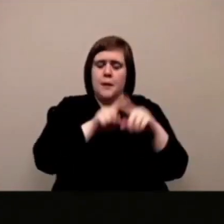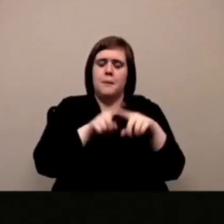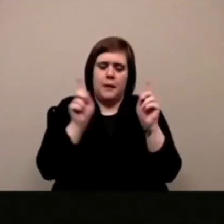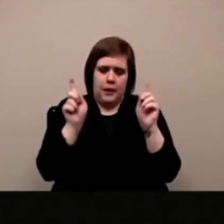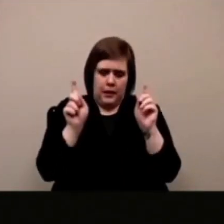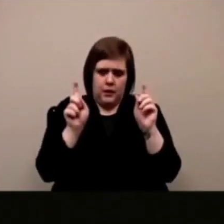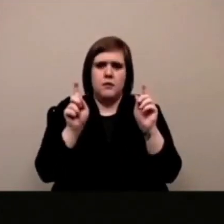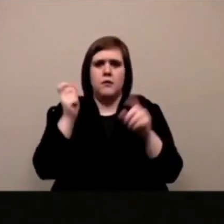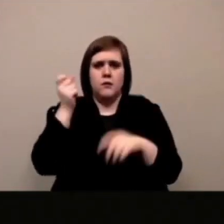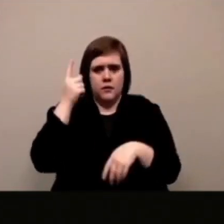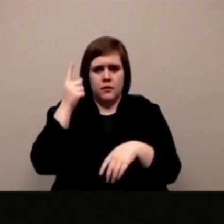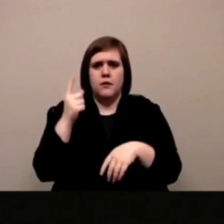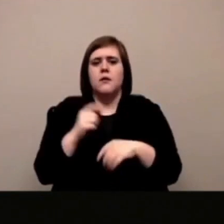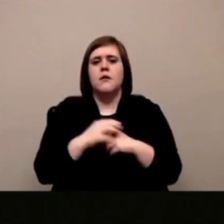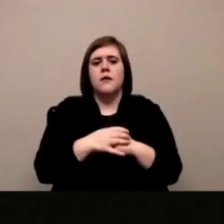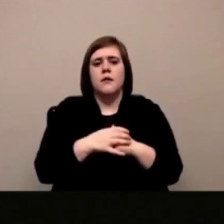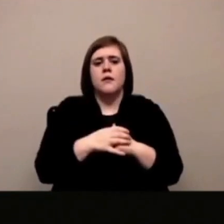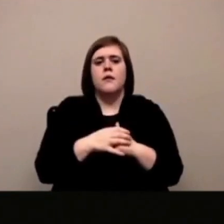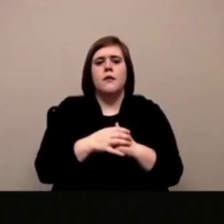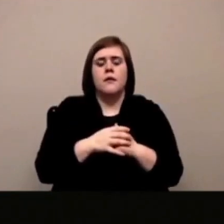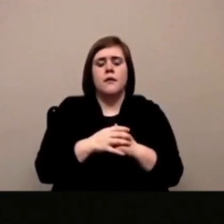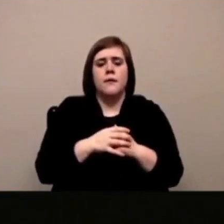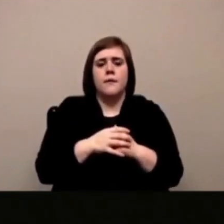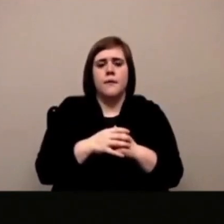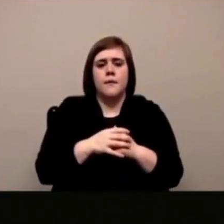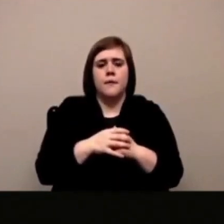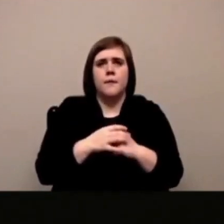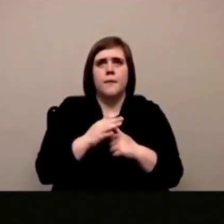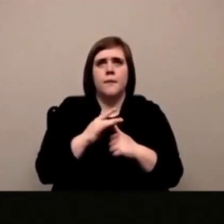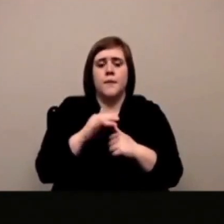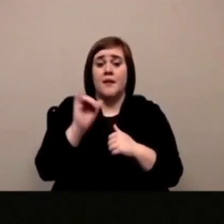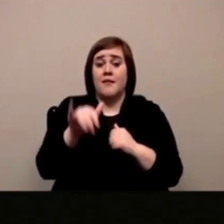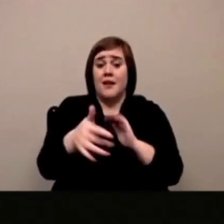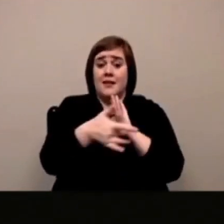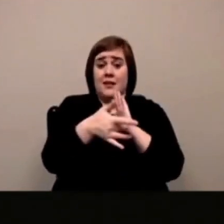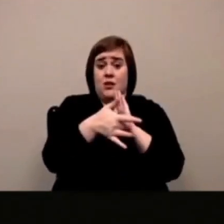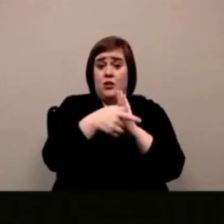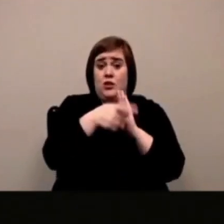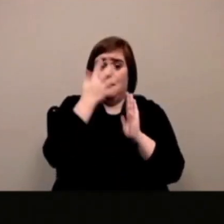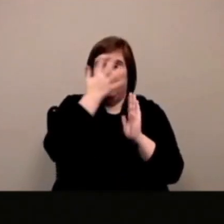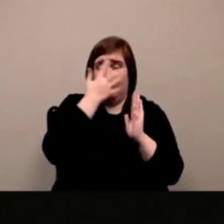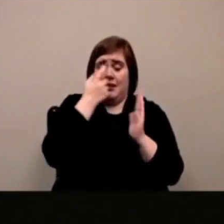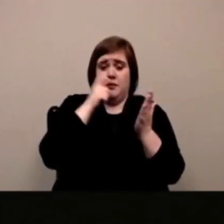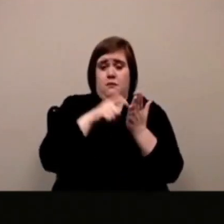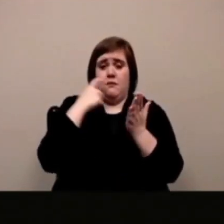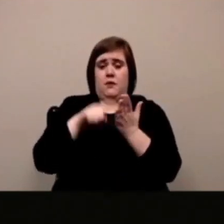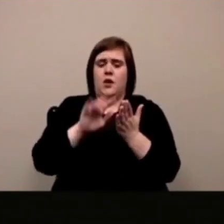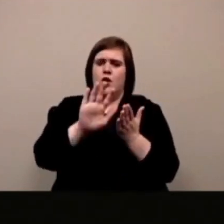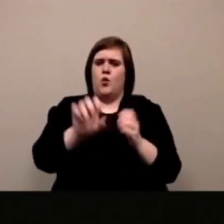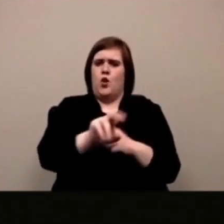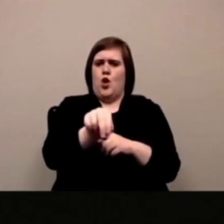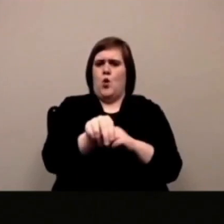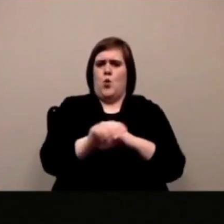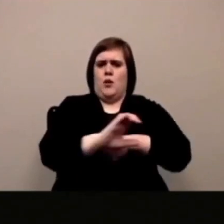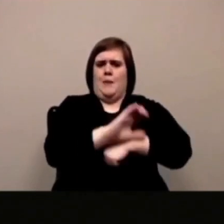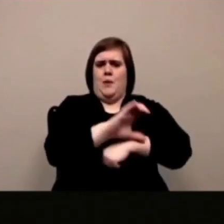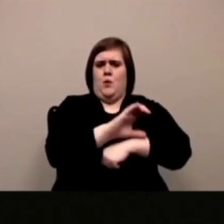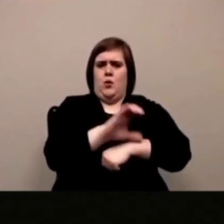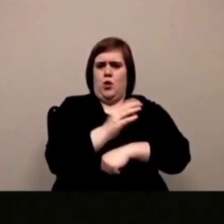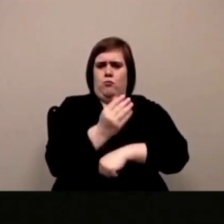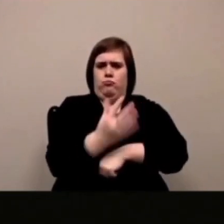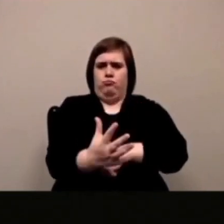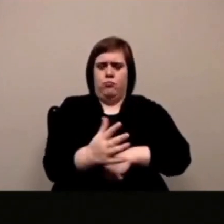del sito sensorial del viso ovvero della faccia ma posso dirti che